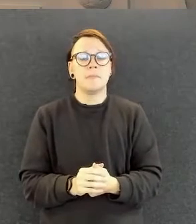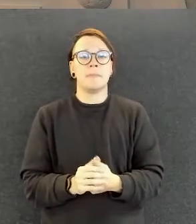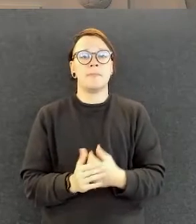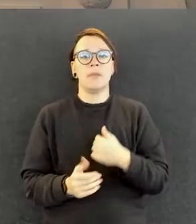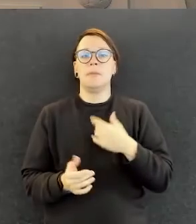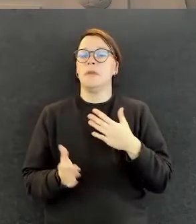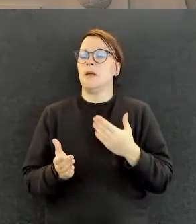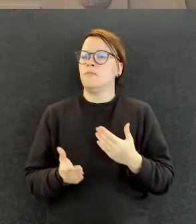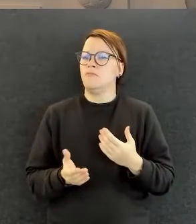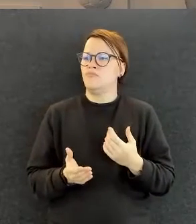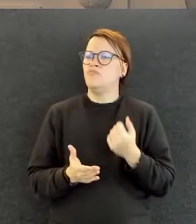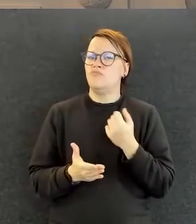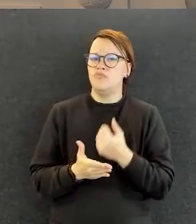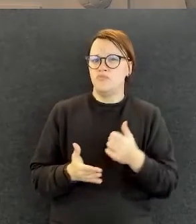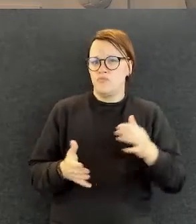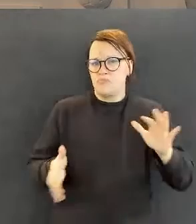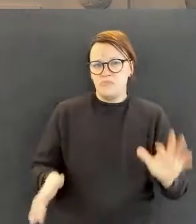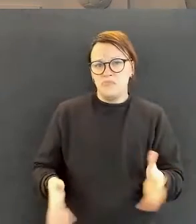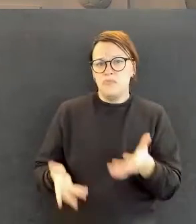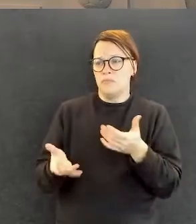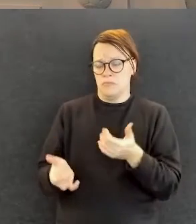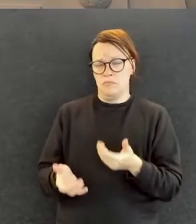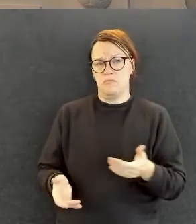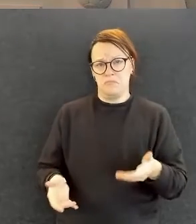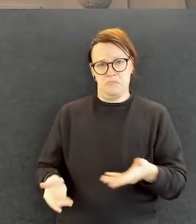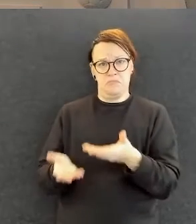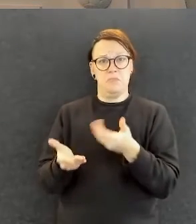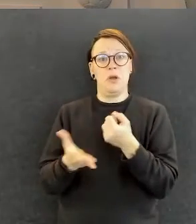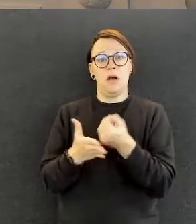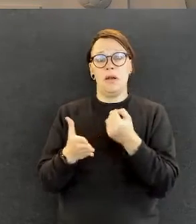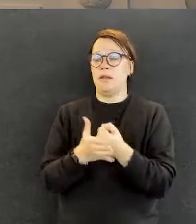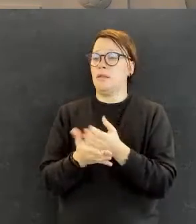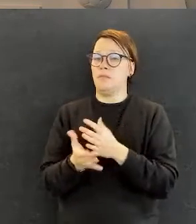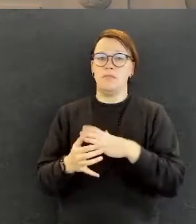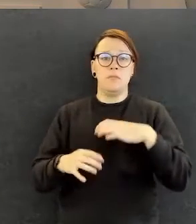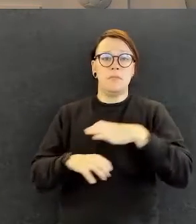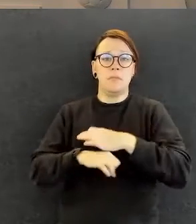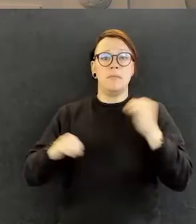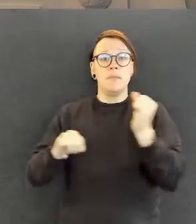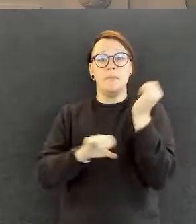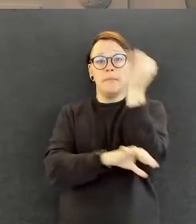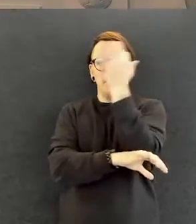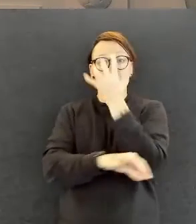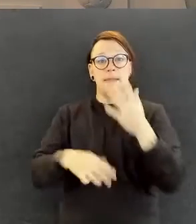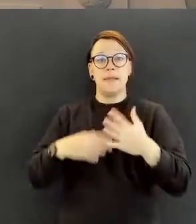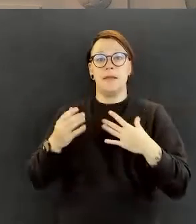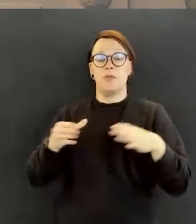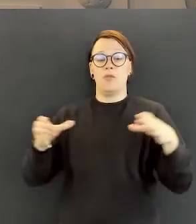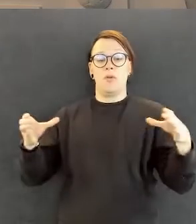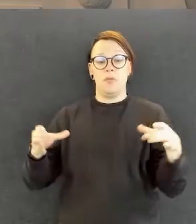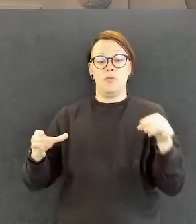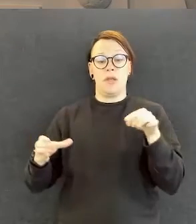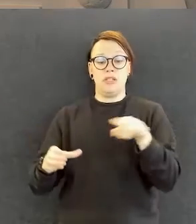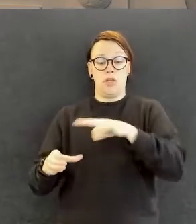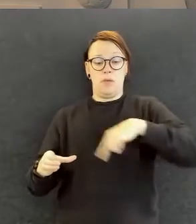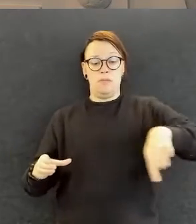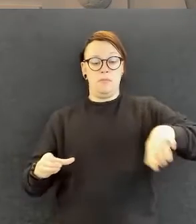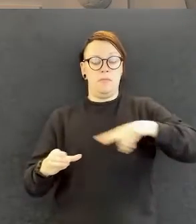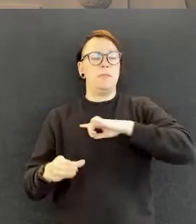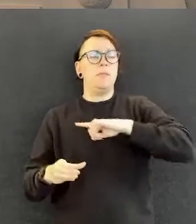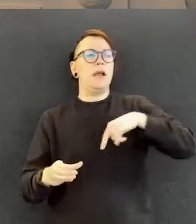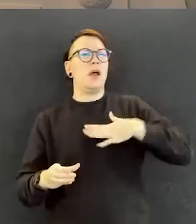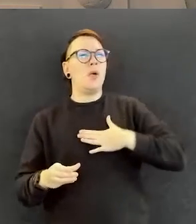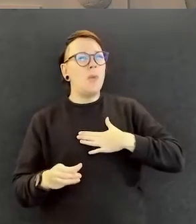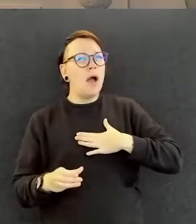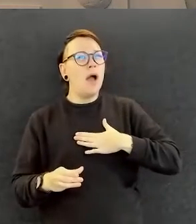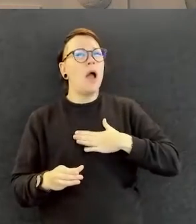moninaisuutta ja se, että minkälainen meidän työyhteisön voisiko tänne meille tulla töihin. Vaikka